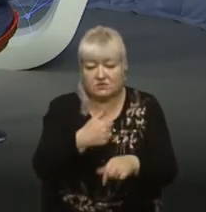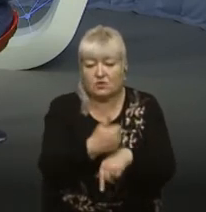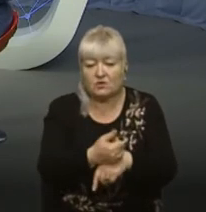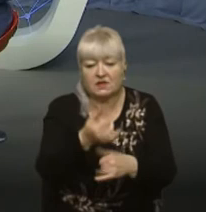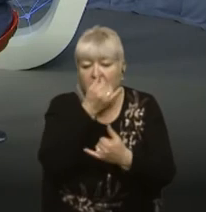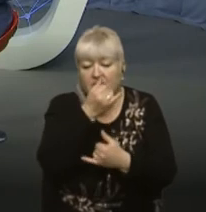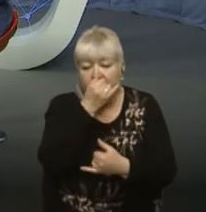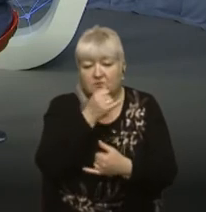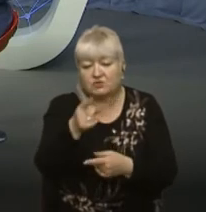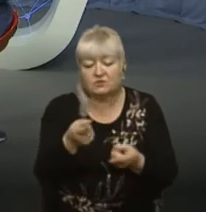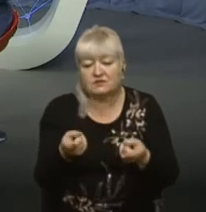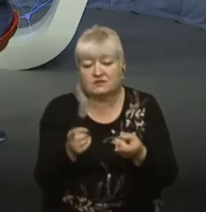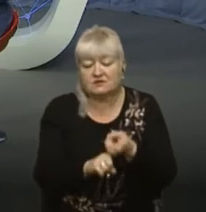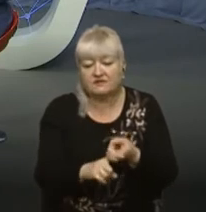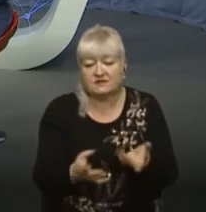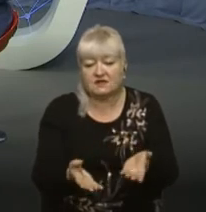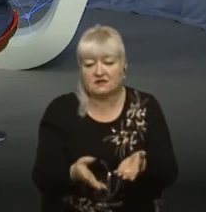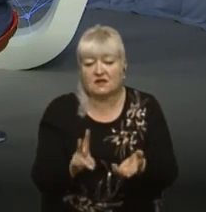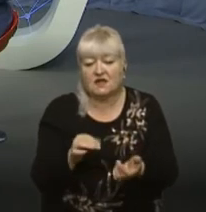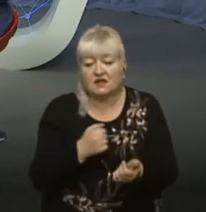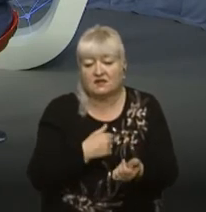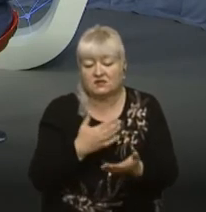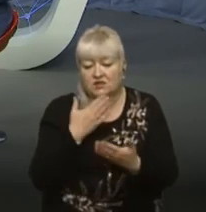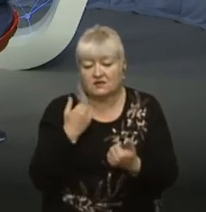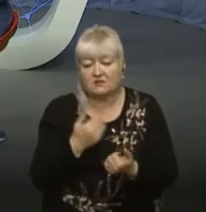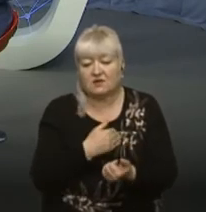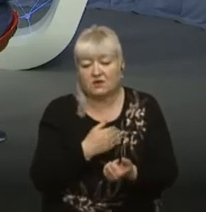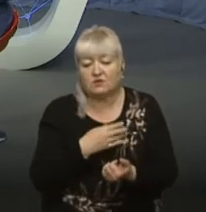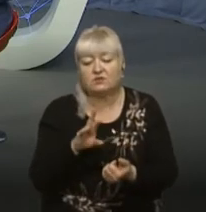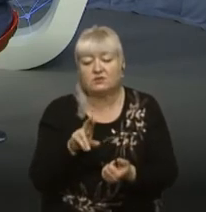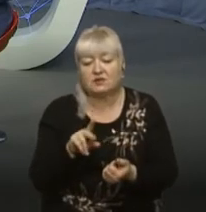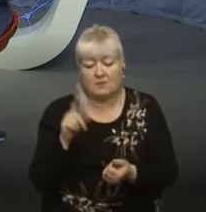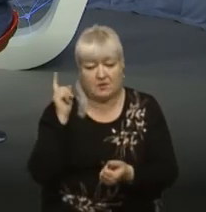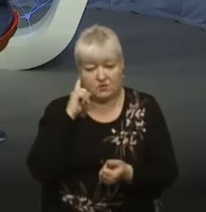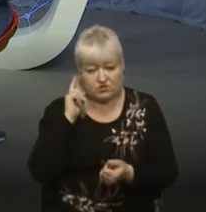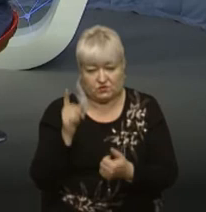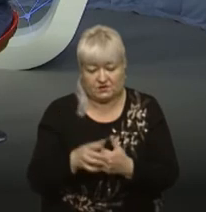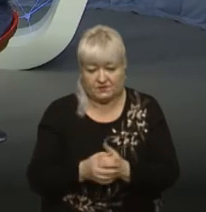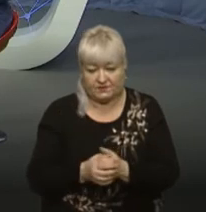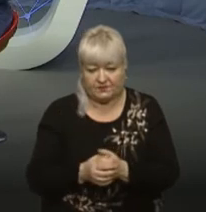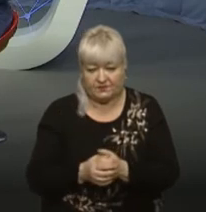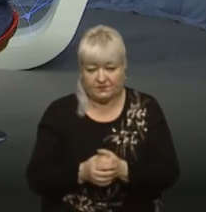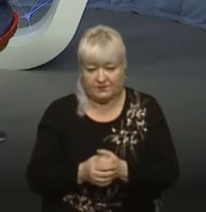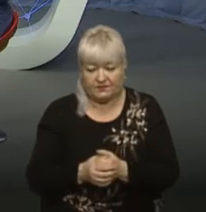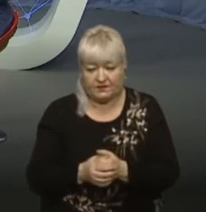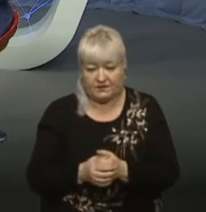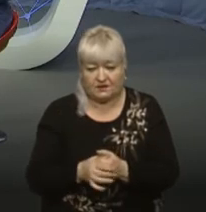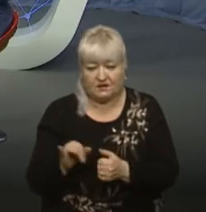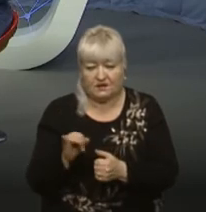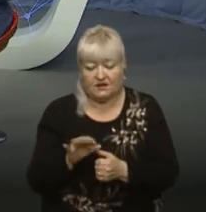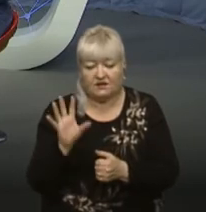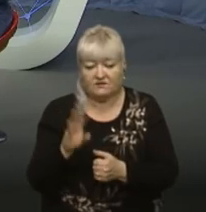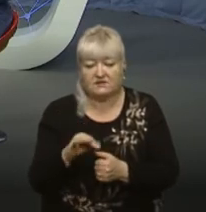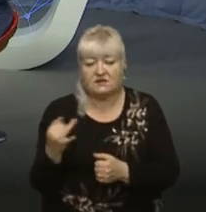ніяк не можемо з ним зв'язатися, але, на жаль, немає. Його дуже хотіло би почути, але шкода. Ну, і всіх